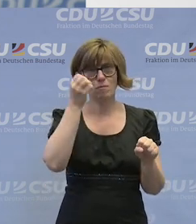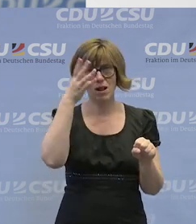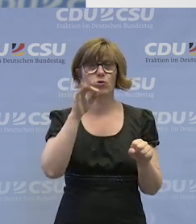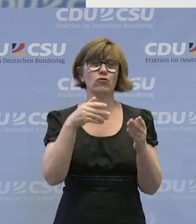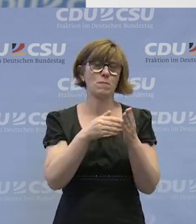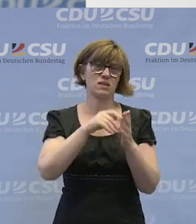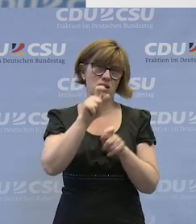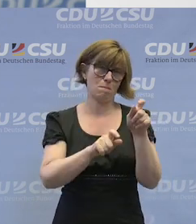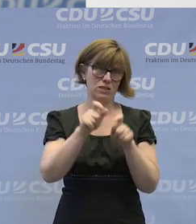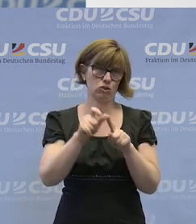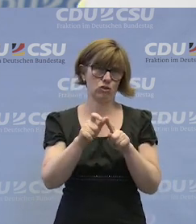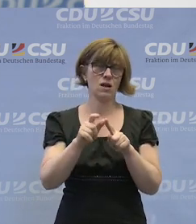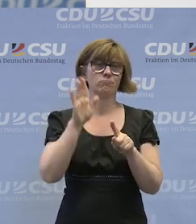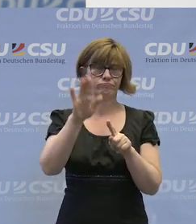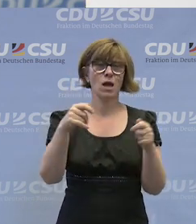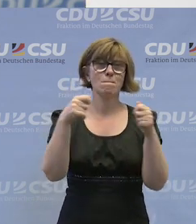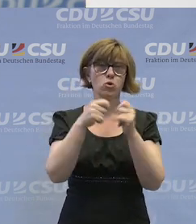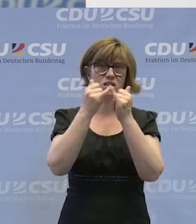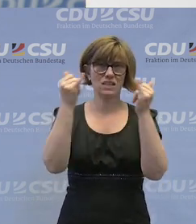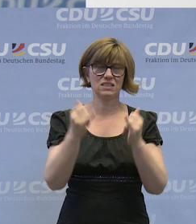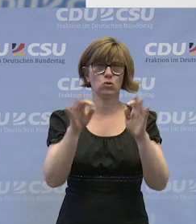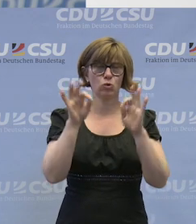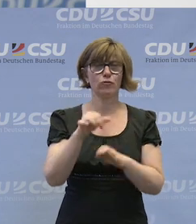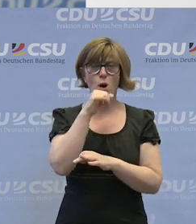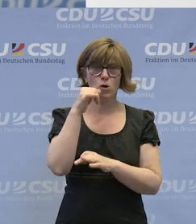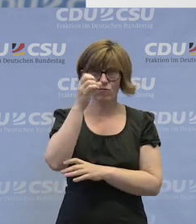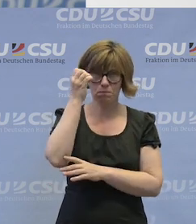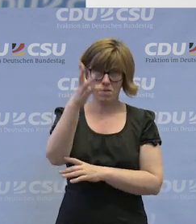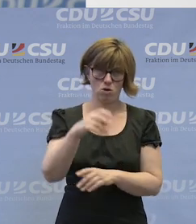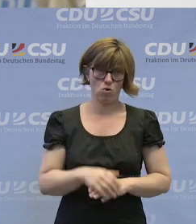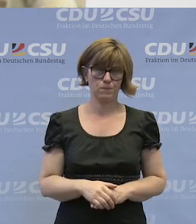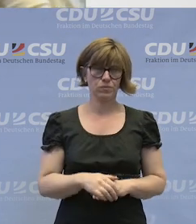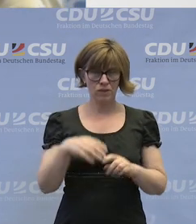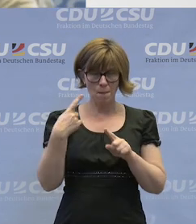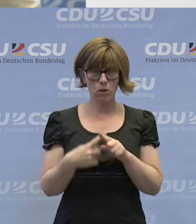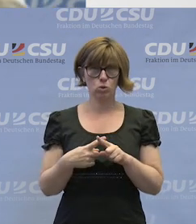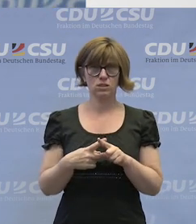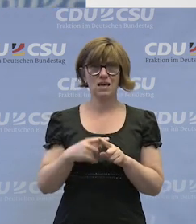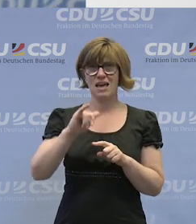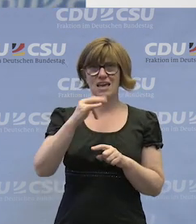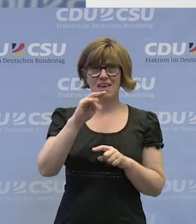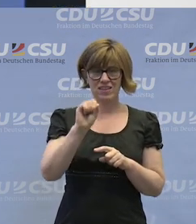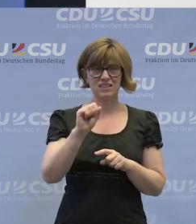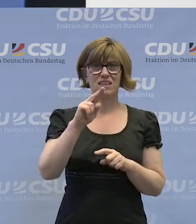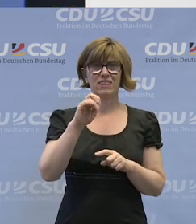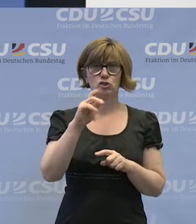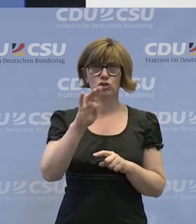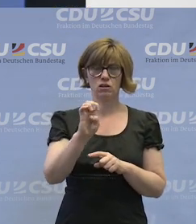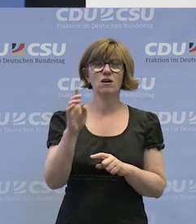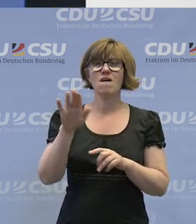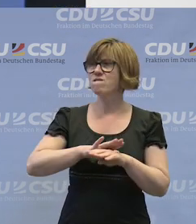für behinderte Menschen beim Bundesinstitutungsverband. Institut für Berufsbildung und Jens Nitschke. Herzlich willkommen,